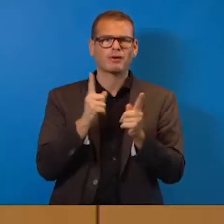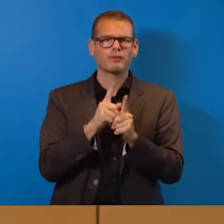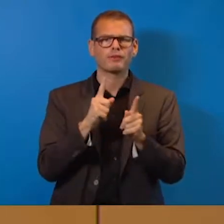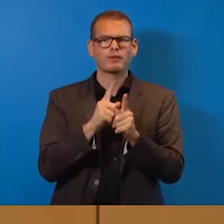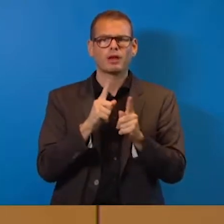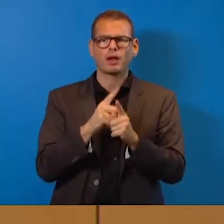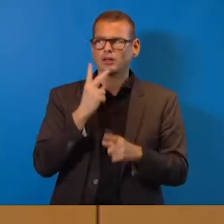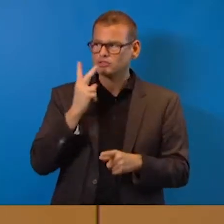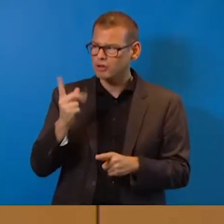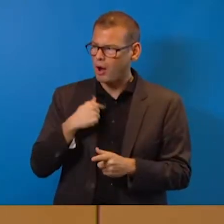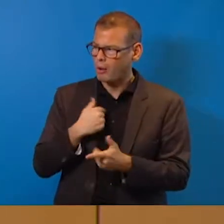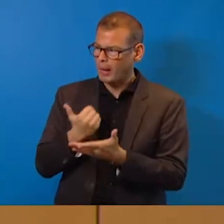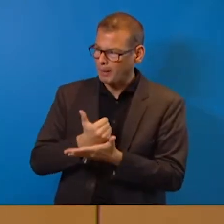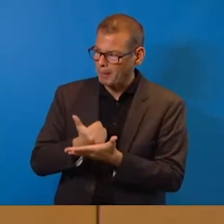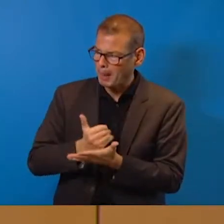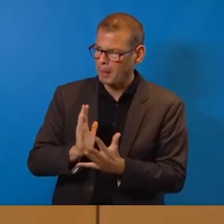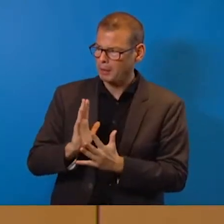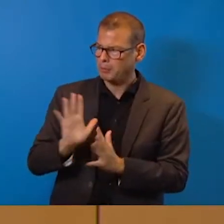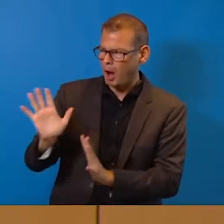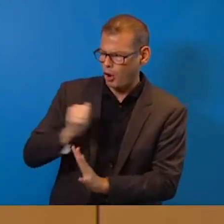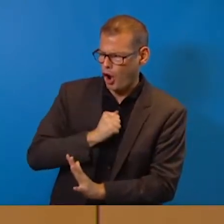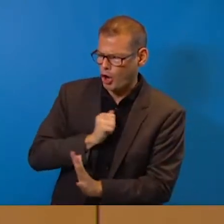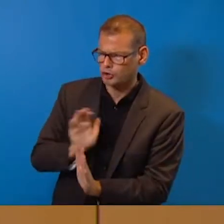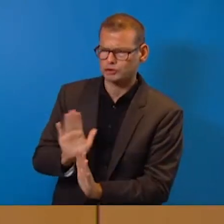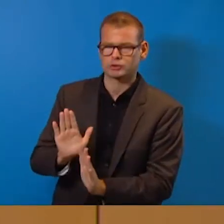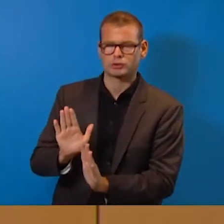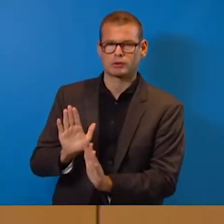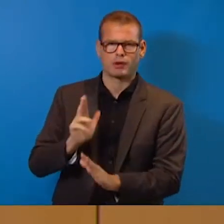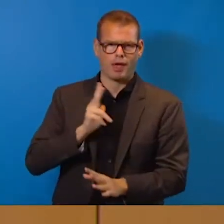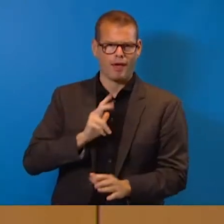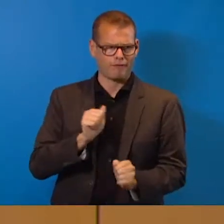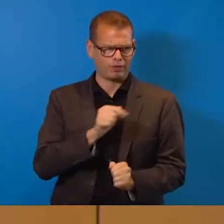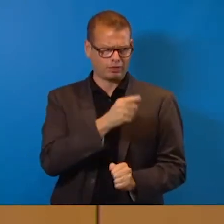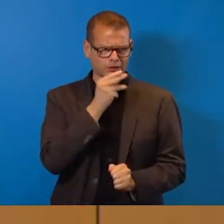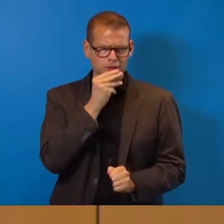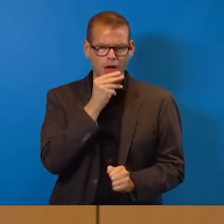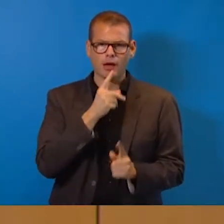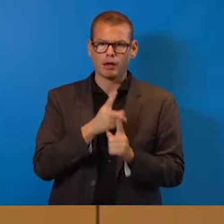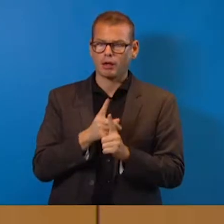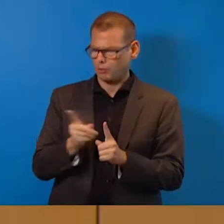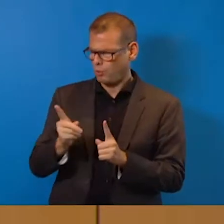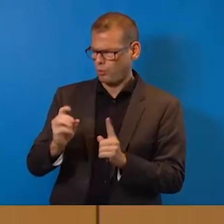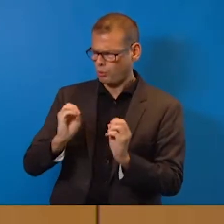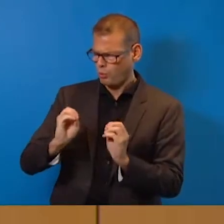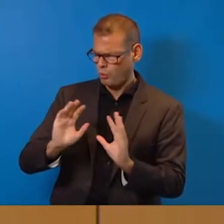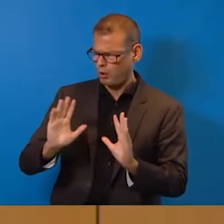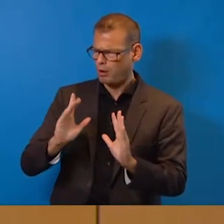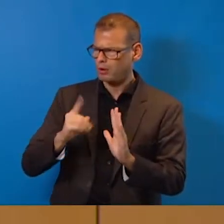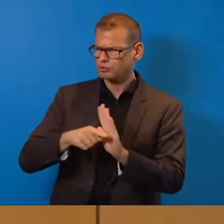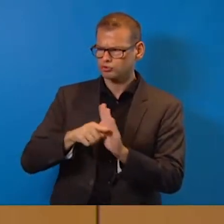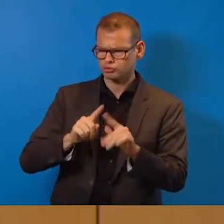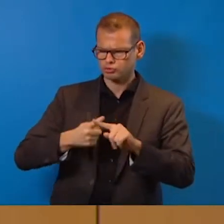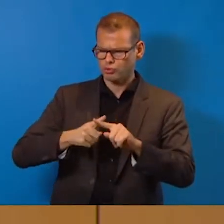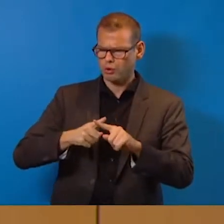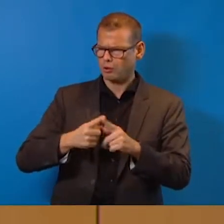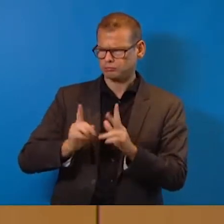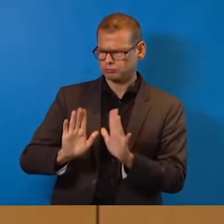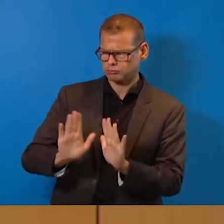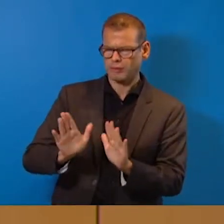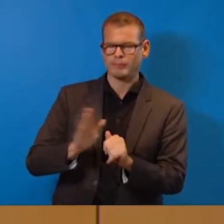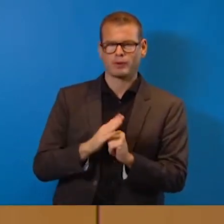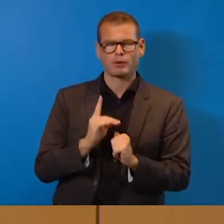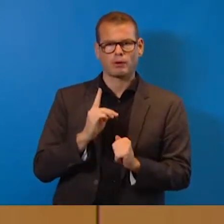Gucken auf den Kämmerer. Herr Kämmerer, haben Sie keine Angst, haben Sie gesagt, Herr Winter. Schwarze Null, pragmatisch, realistisch sind solche Wörter.